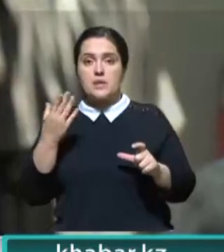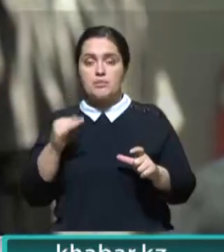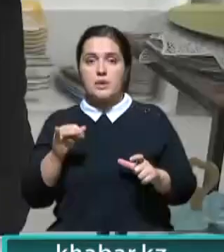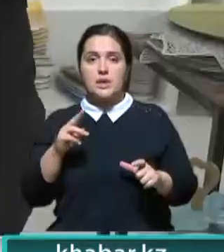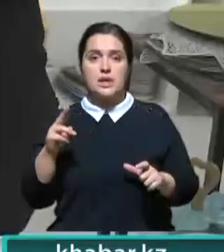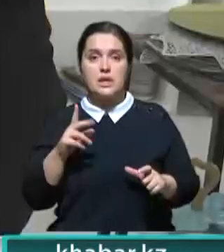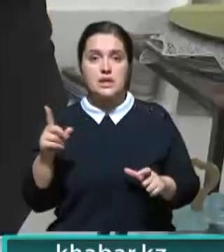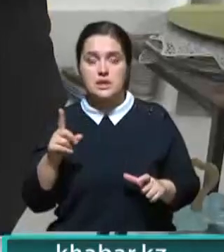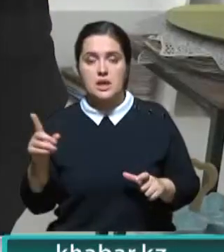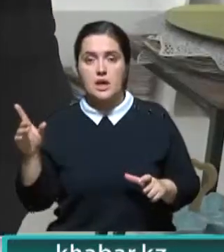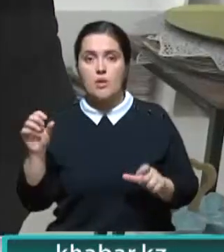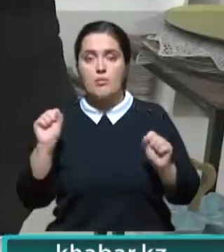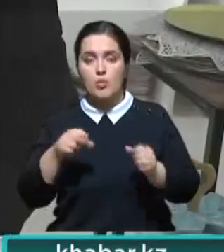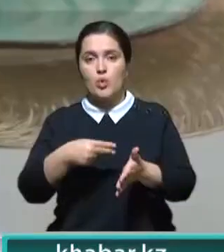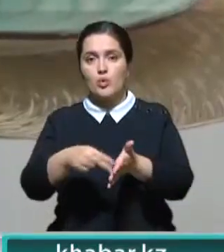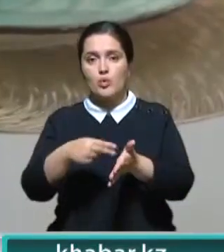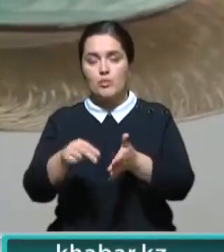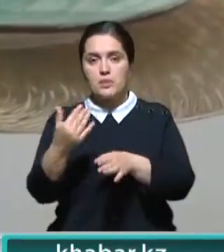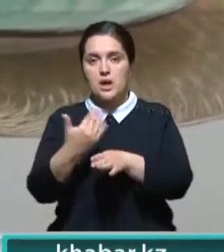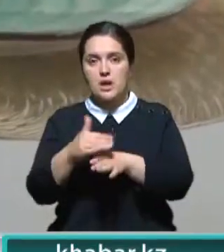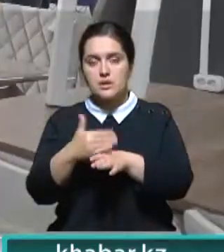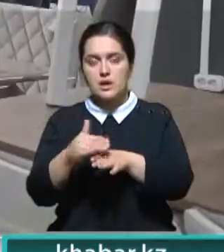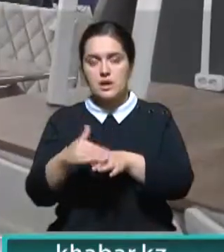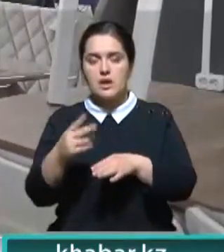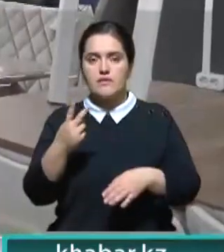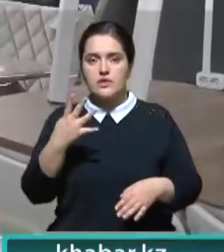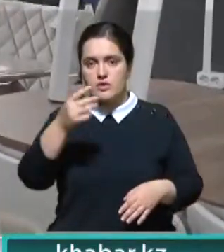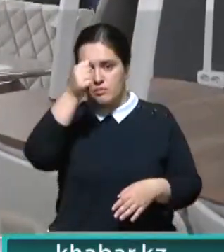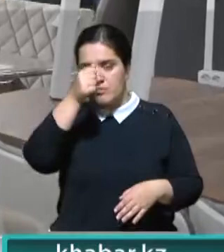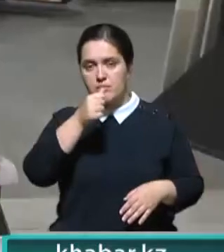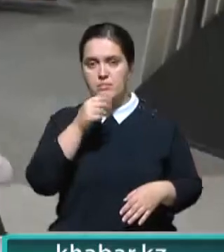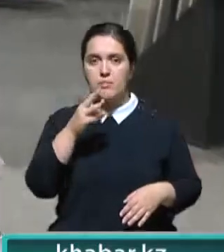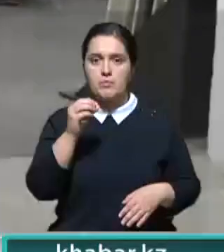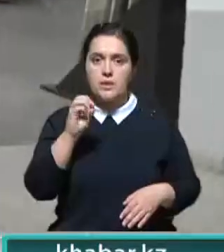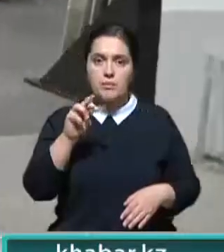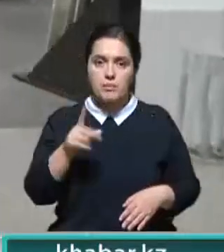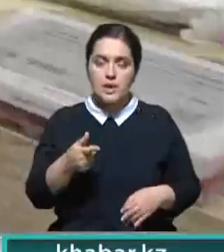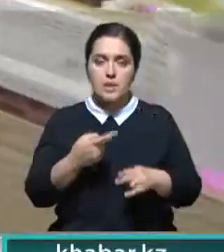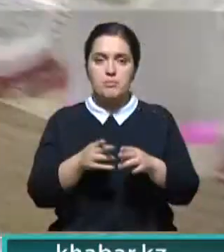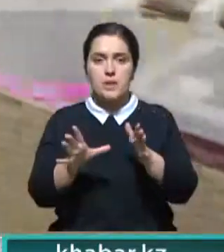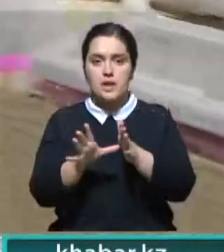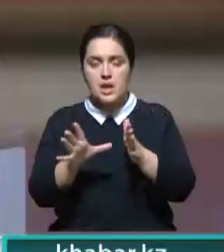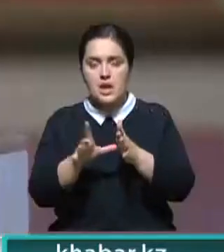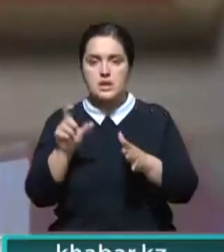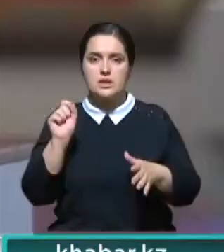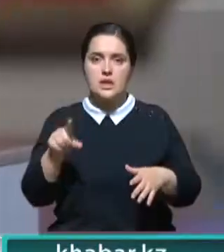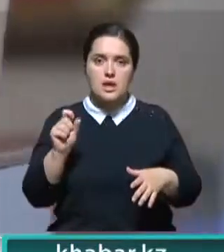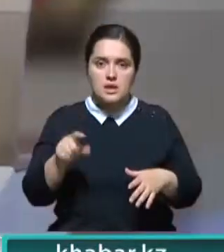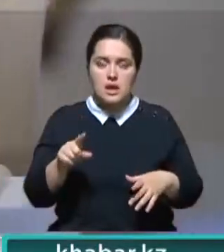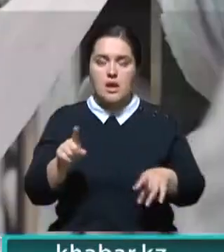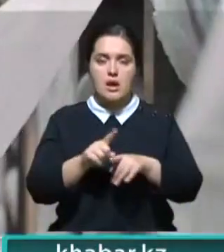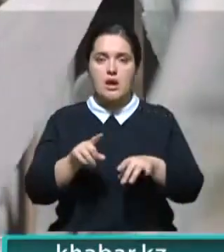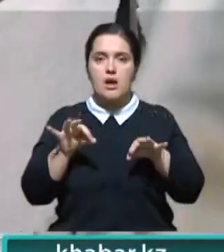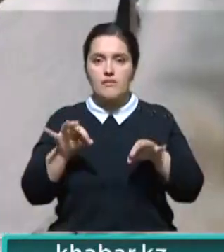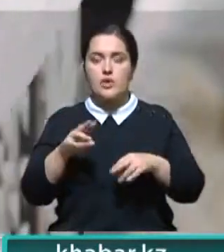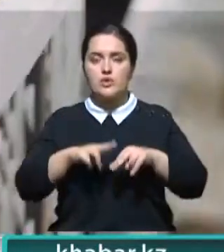магазинах по всей стране можно купить в рассрочку до 24 месяцев. Мебель, товары для дома, электронику, ювелирные украшения, автотовары,